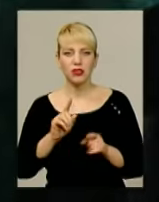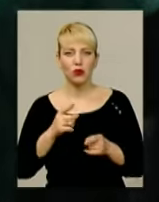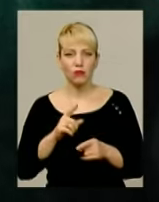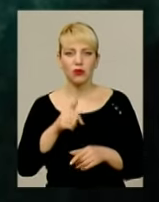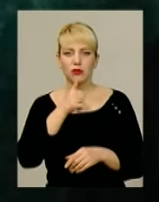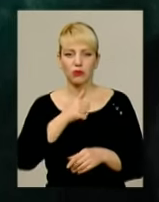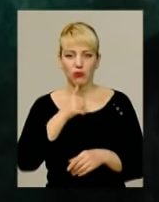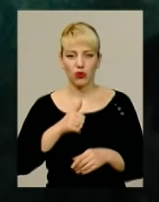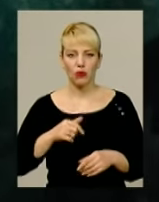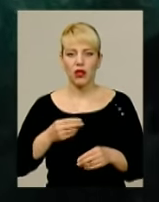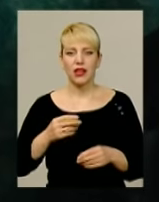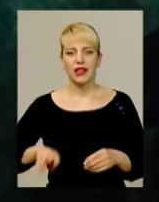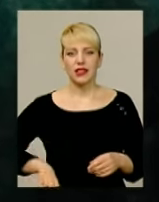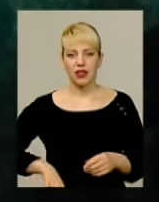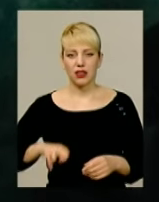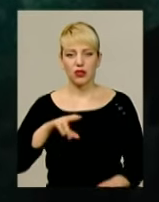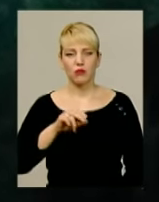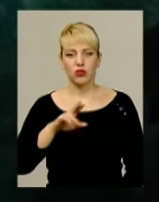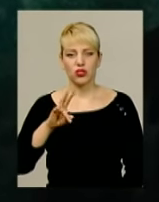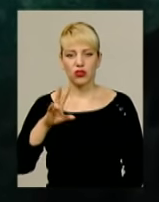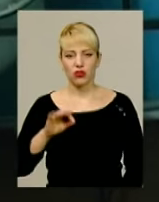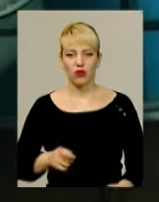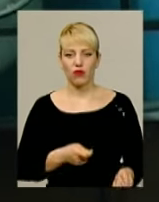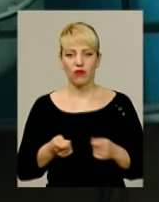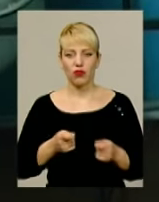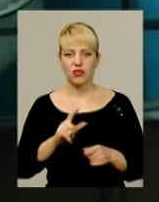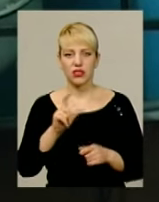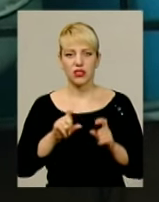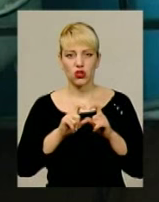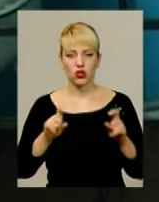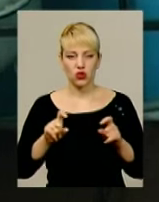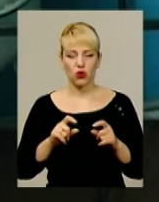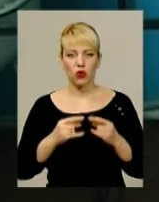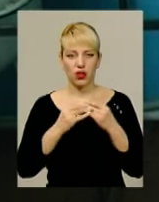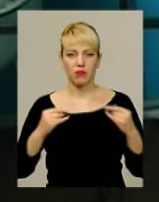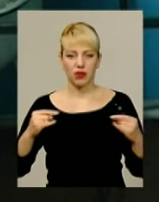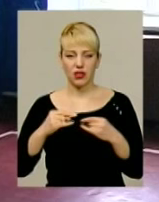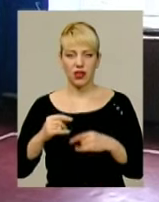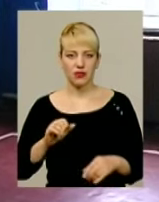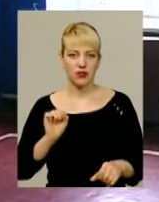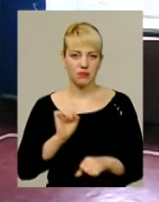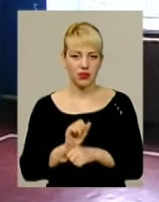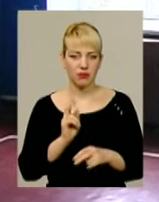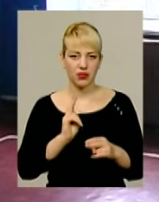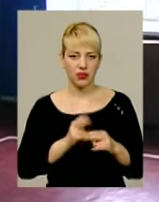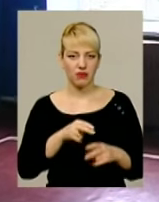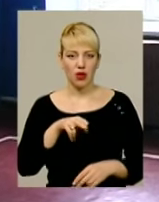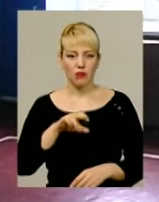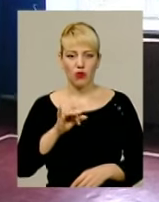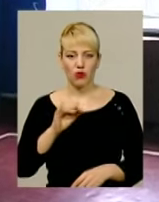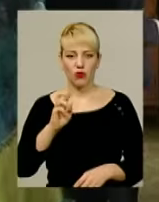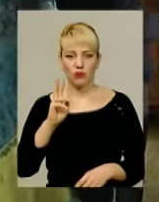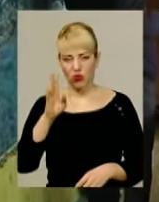підприємливого директора Олександра Поченка вивезти з приміщення школи приладдя припинив односельчанин Олександр Поробок. Розкрадання